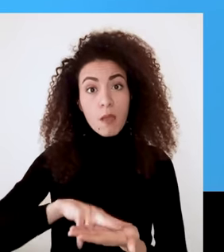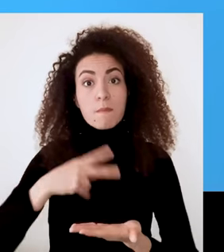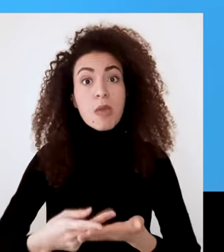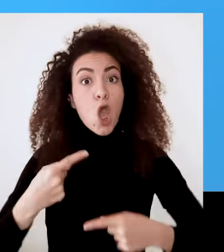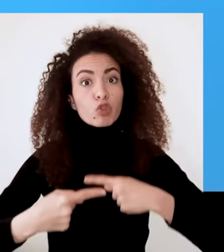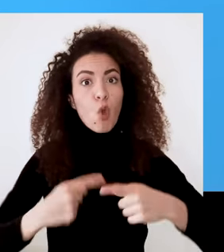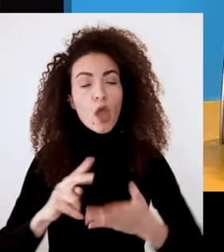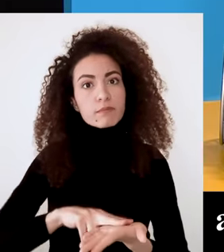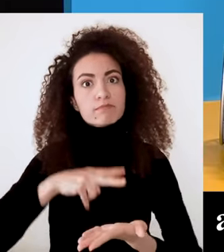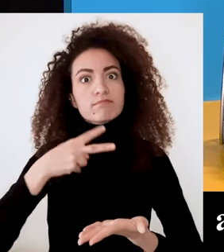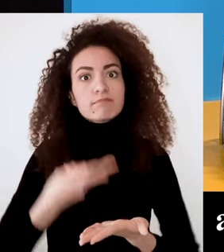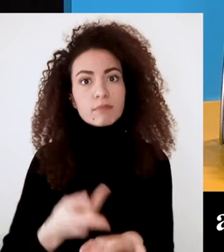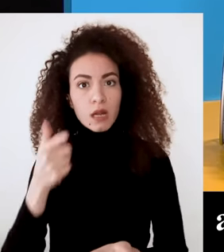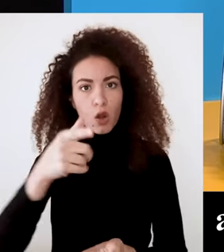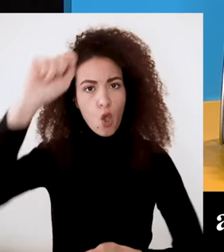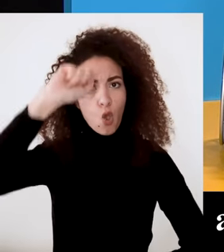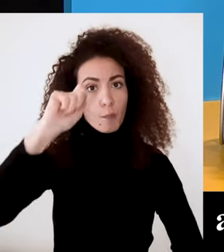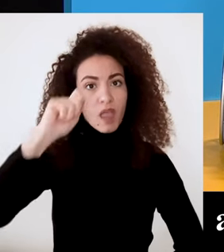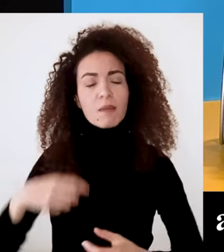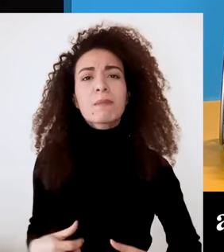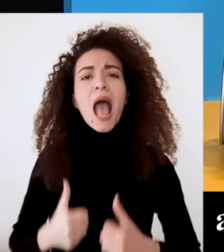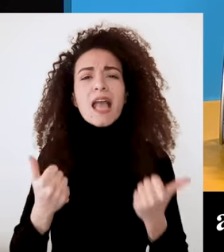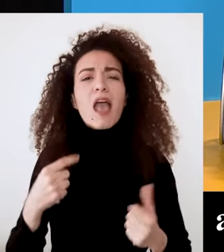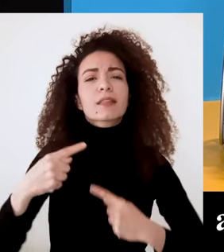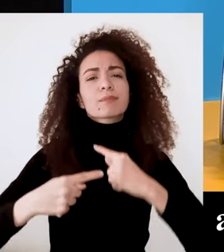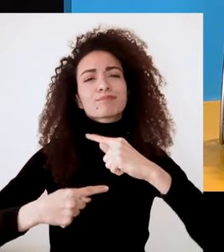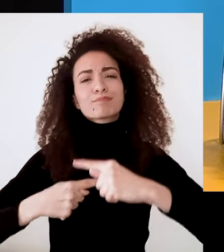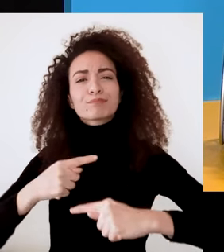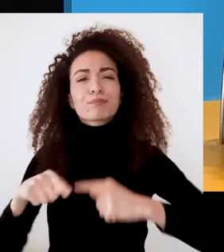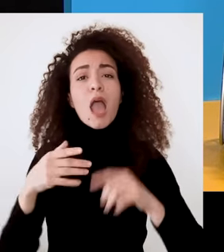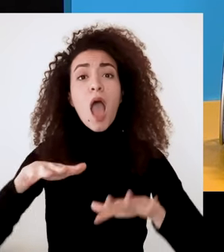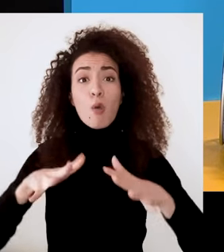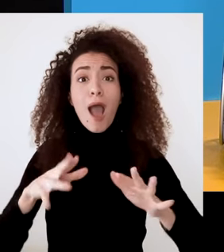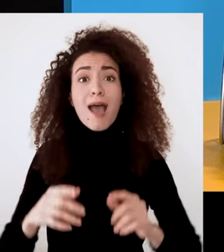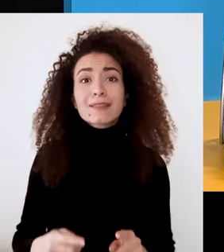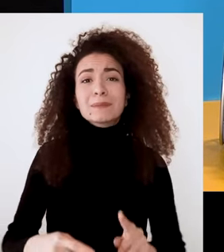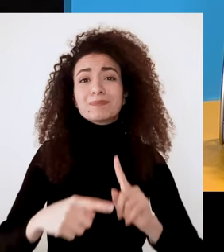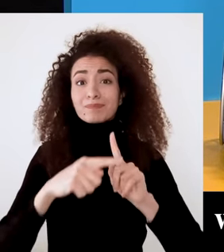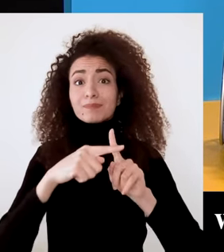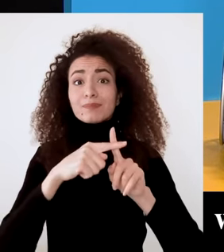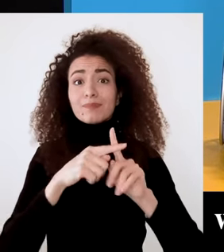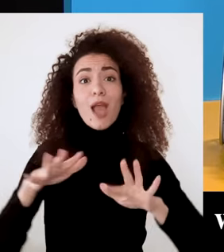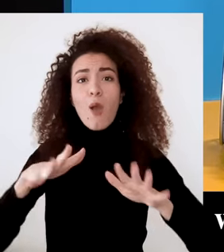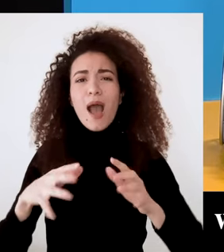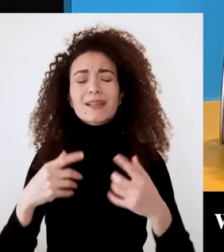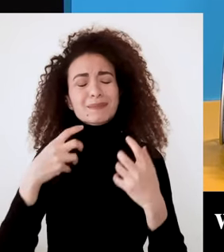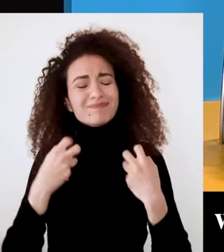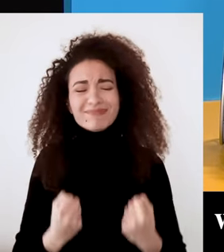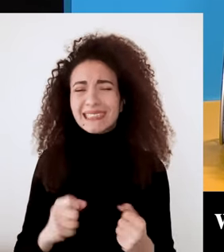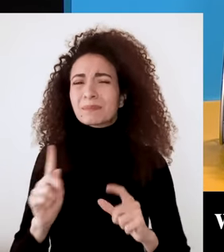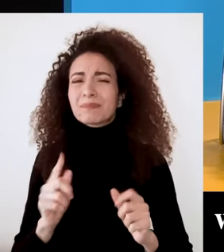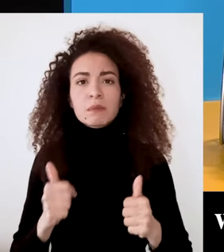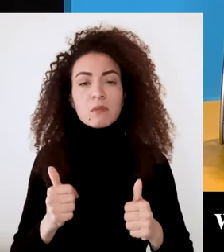الراكب أو الملاح فالانتقال من دور الملاح إلى دور القبطان ممكن يكون مشروع حيات مع فترات تحدي